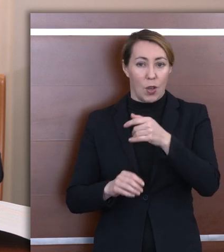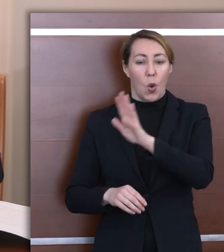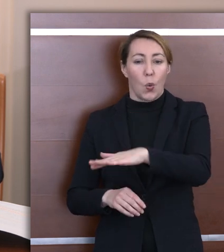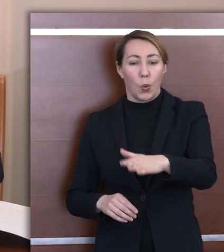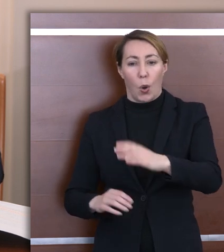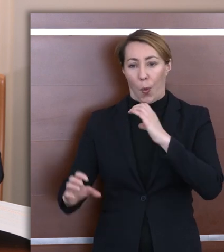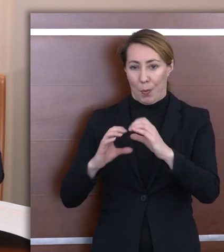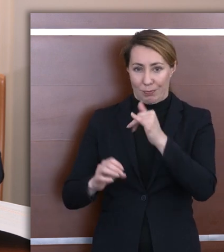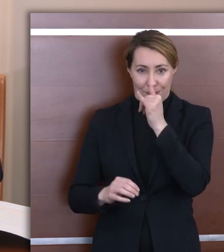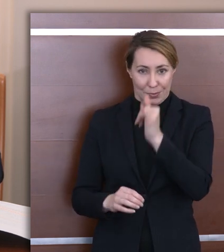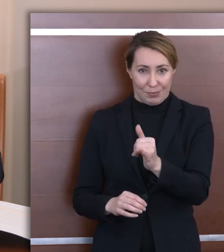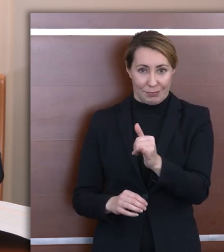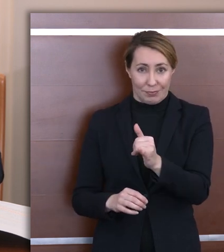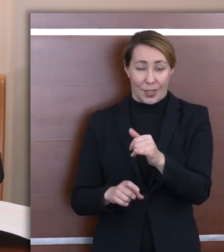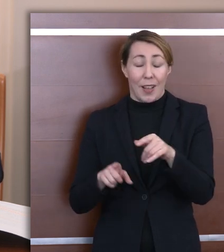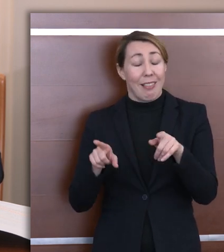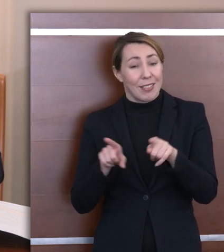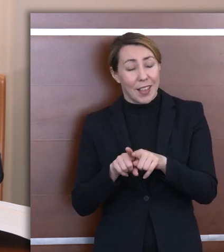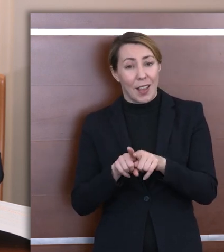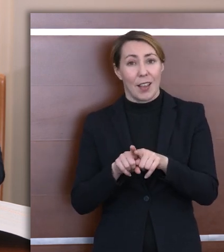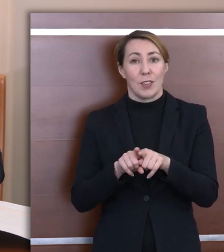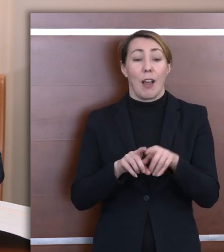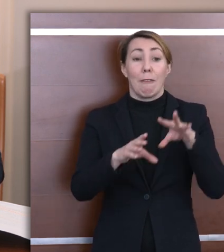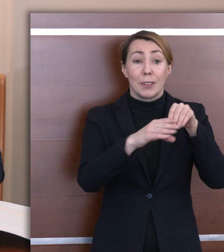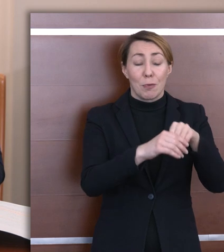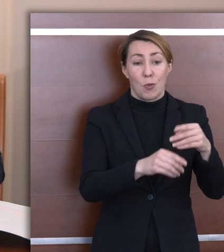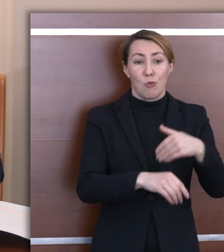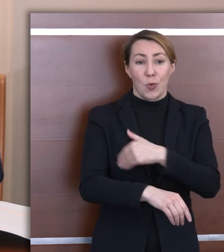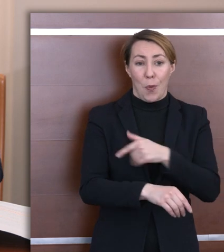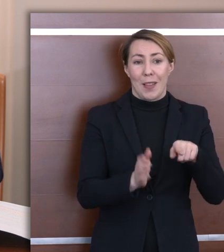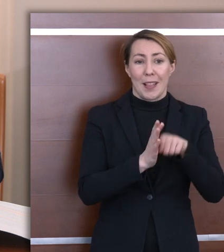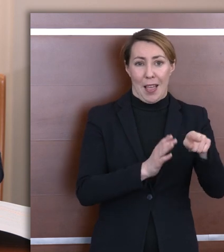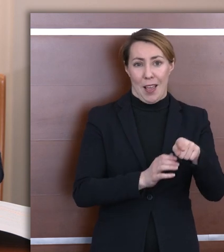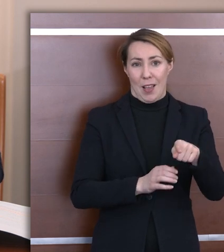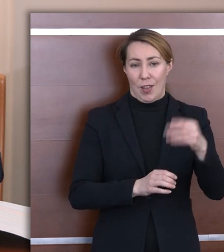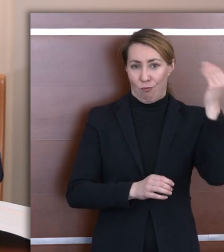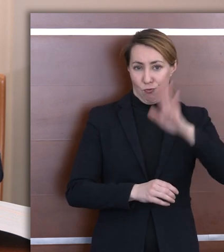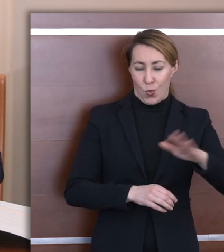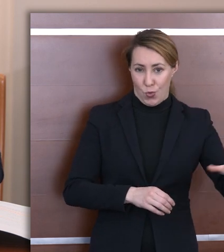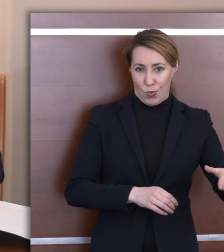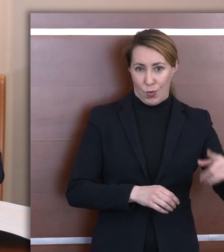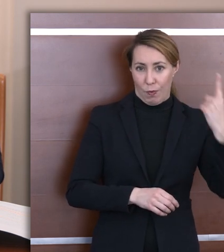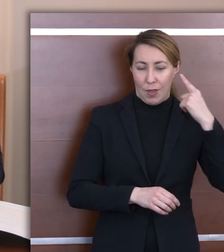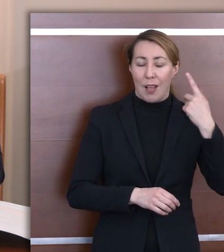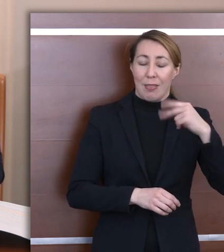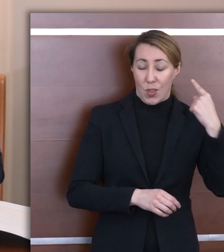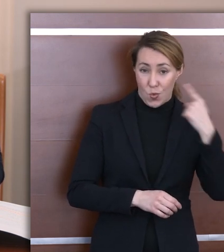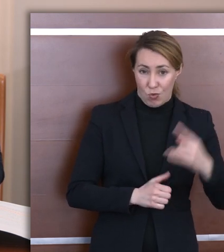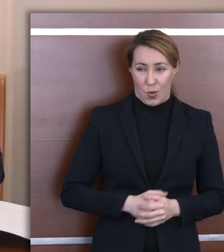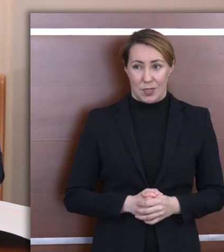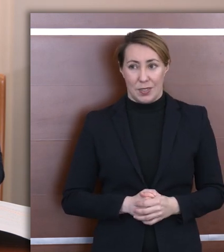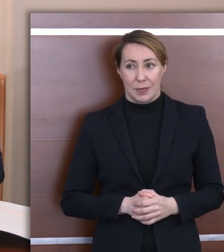uczniami. Również szkół dla uczniów niesłyszących. To jest bardzo istotne. Warto jednak podkreślić, że